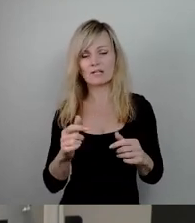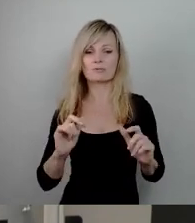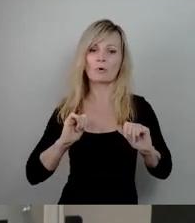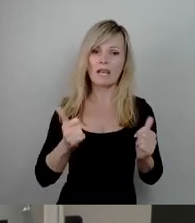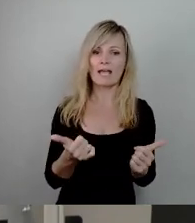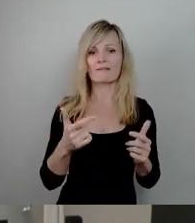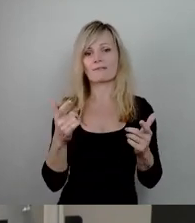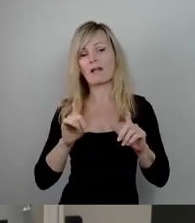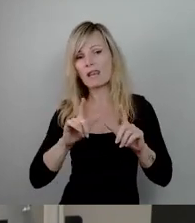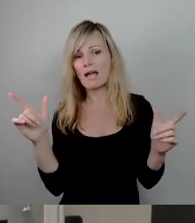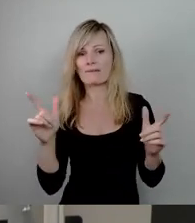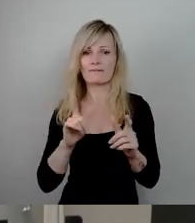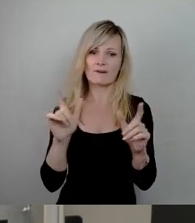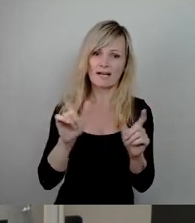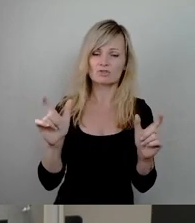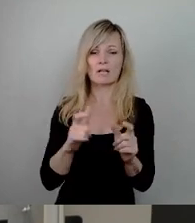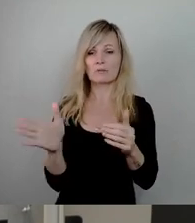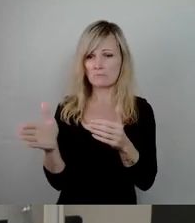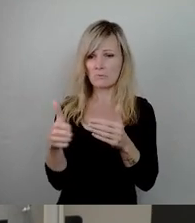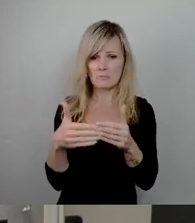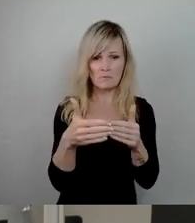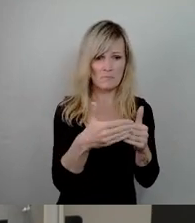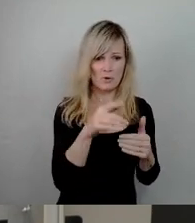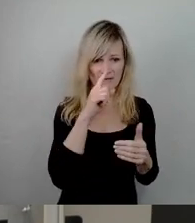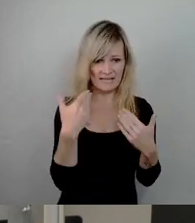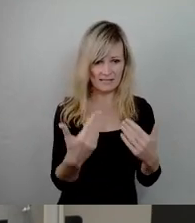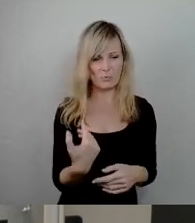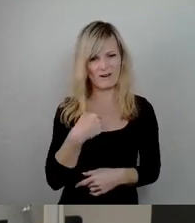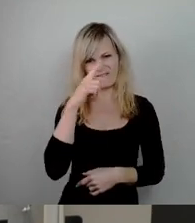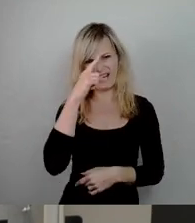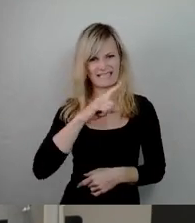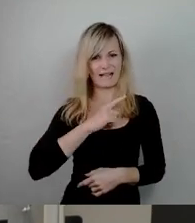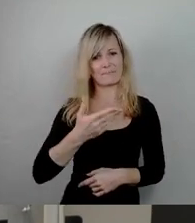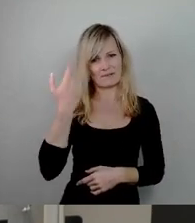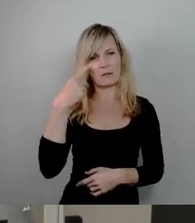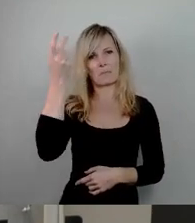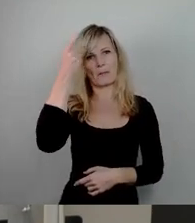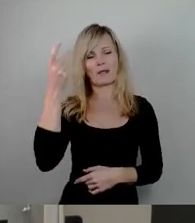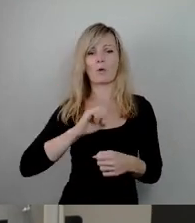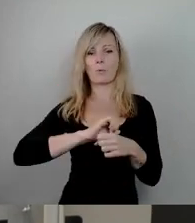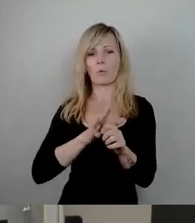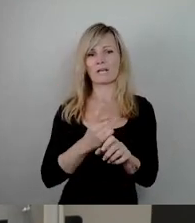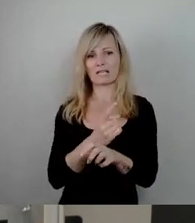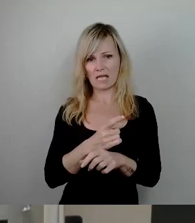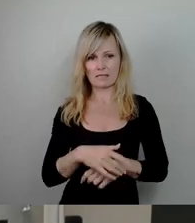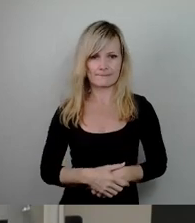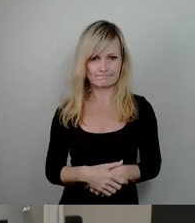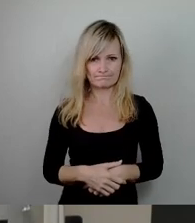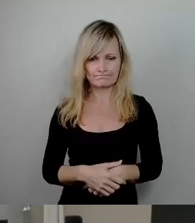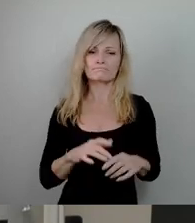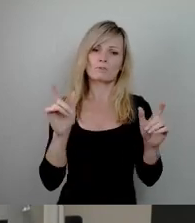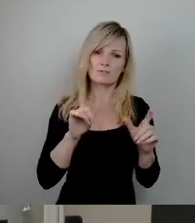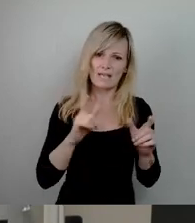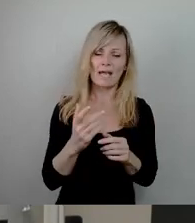haben wir alle in der Corona-Zeit schmerzlich erlebt. Konzerte, Clubveranstaltungen, Livemusikauftritte von